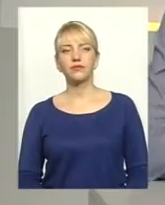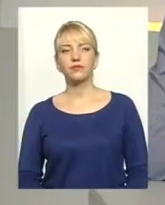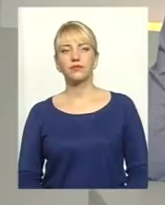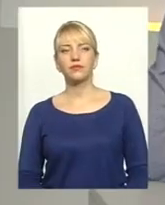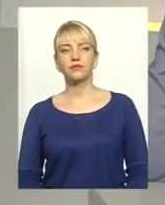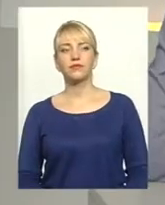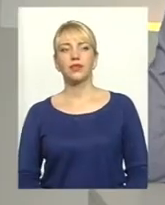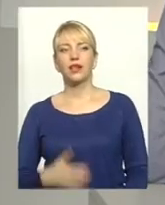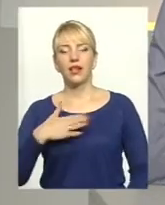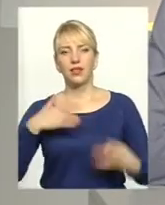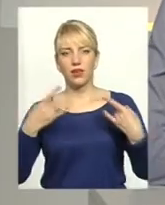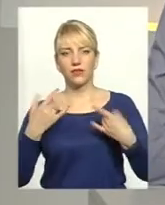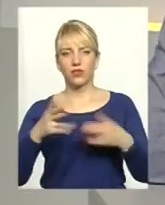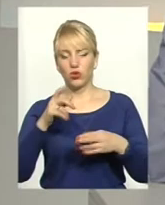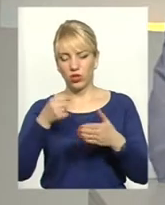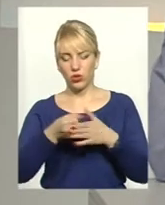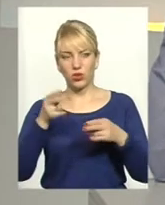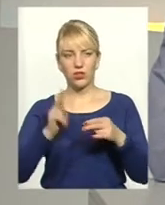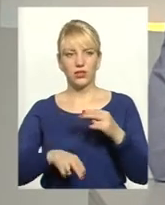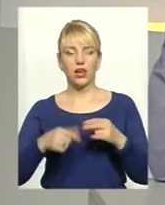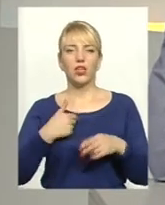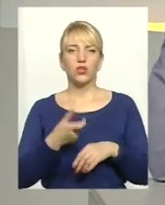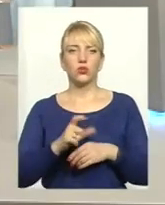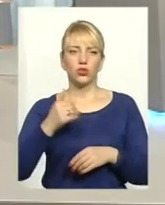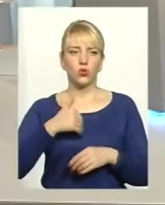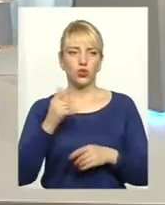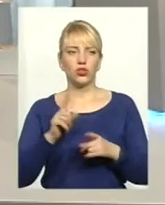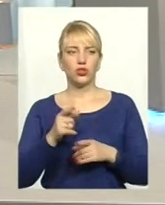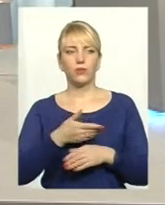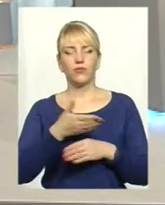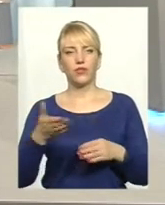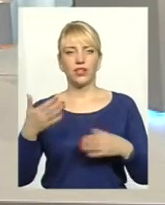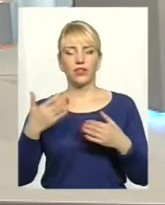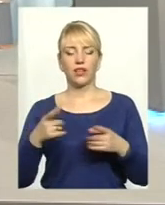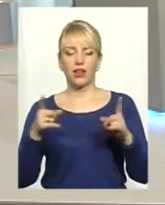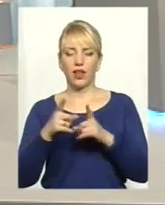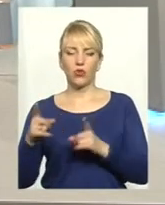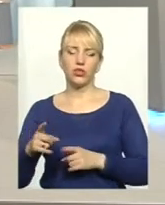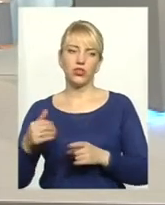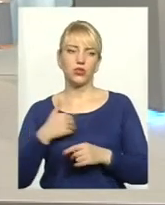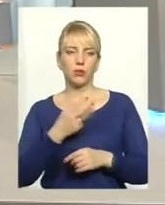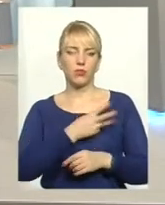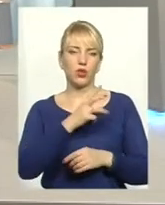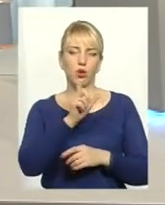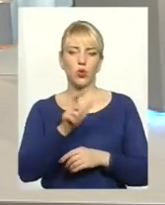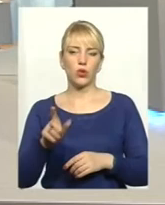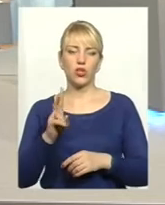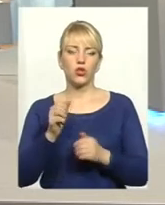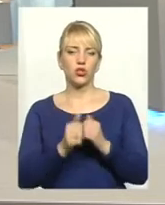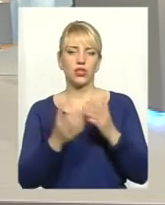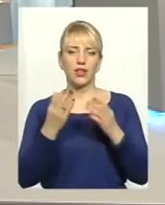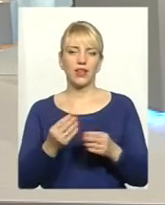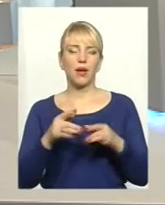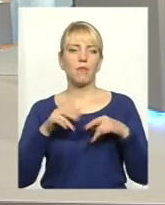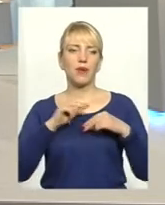Наш ефір вже добігає кінця. І от дуже хочеться, щоб ви так лаконічно побажали оцим людям, щодо на праці, яких є